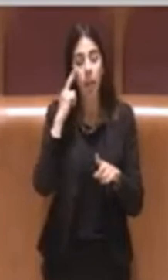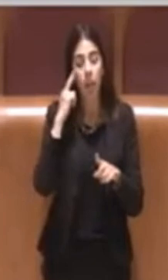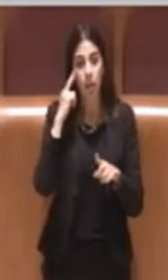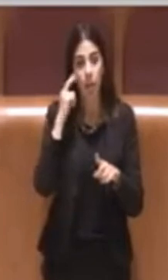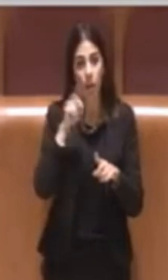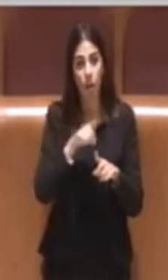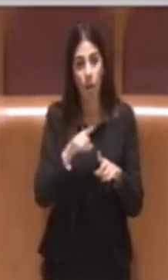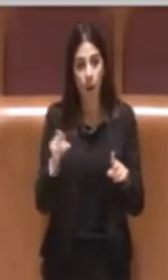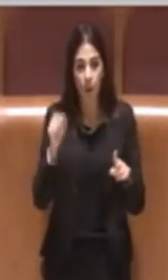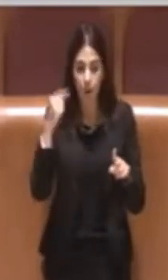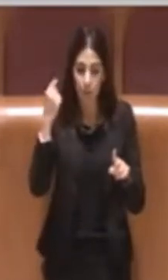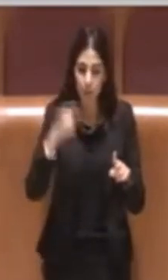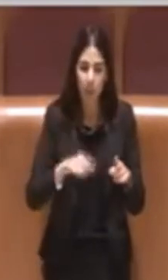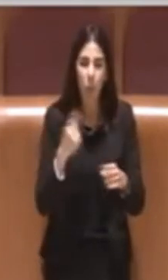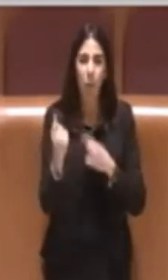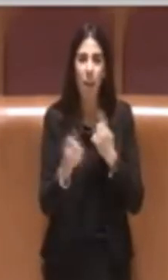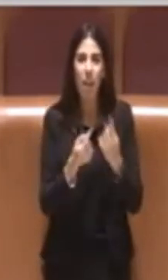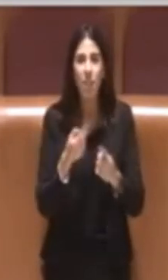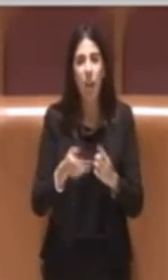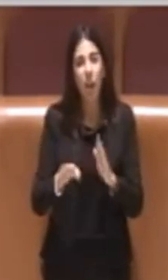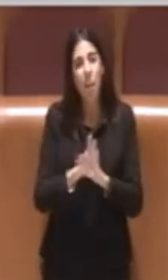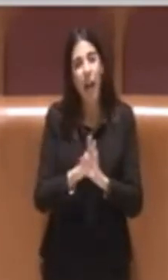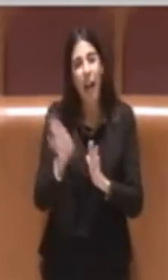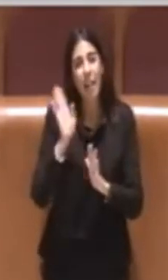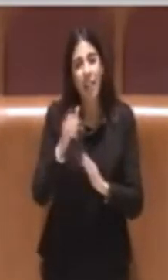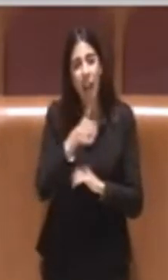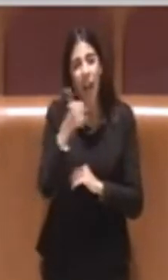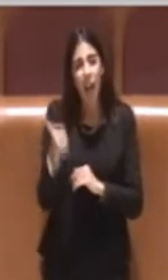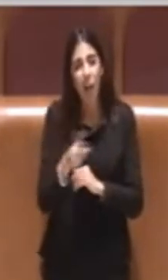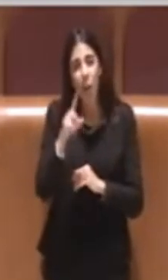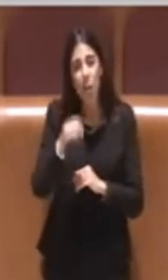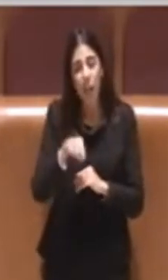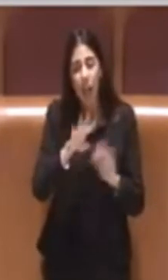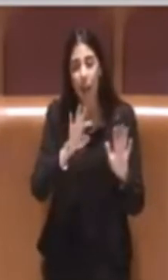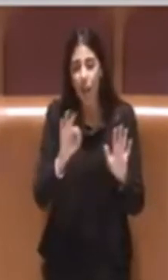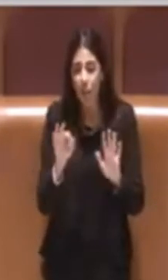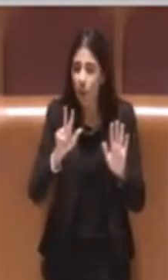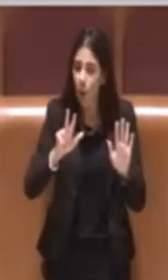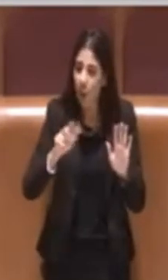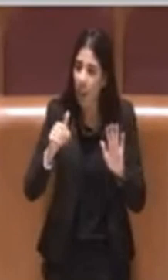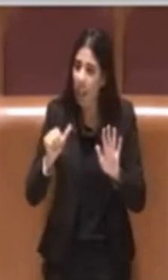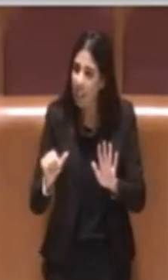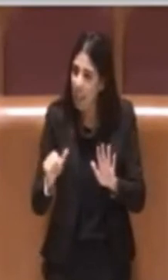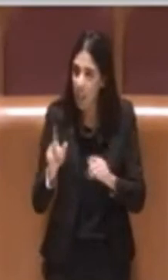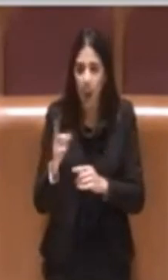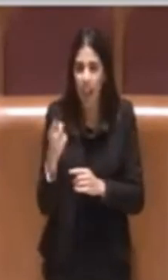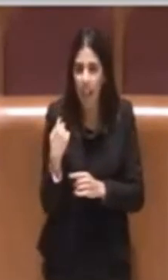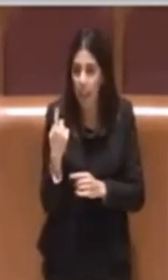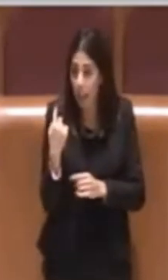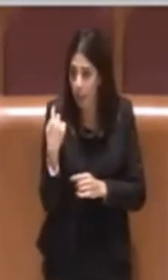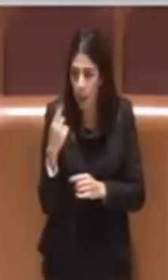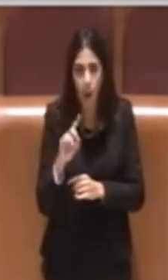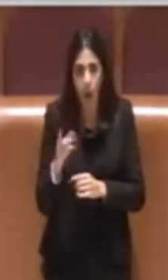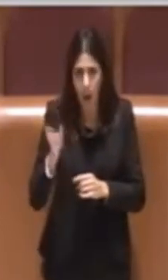questione che va avanti dall'86, quindi non è che stiamo parlando di ieri o l'altro ieri,